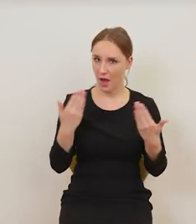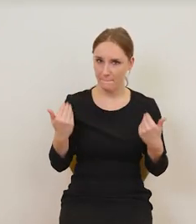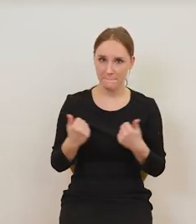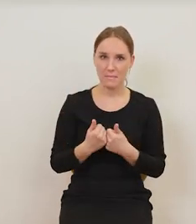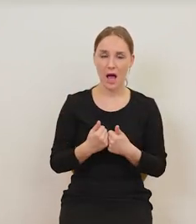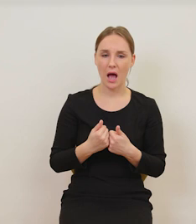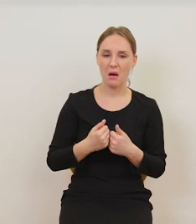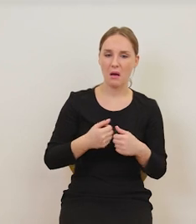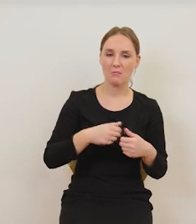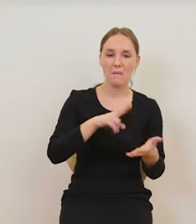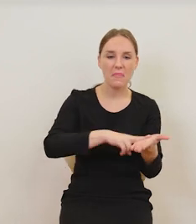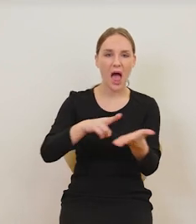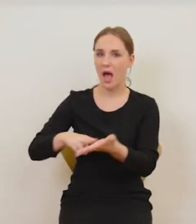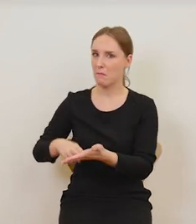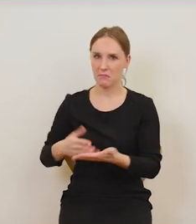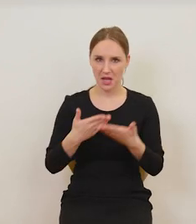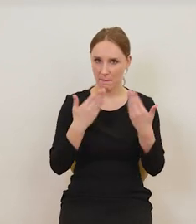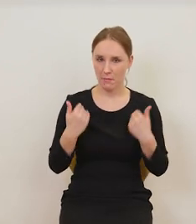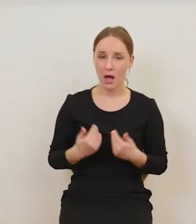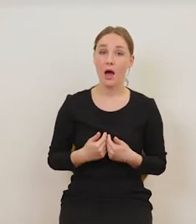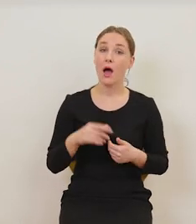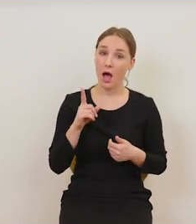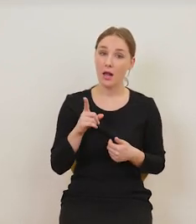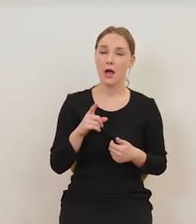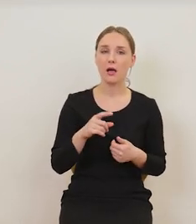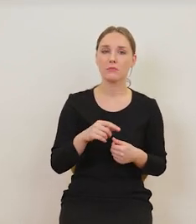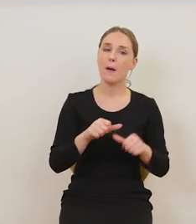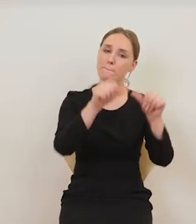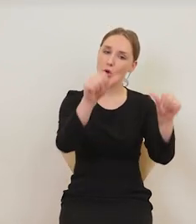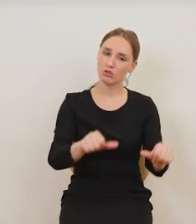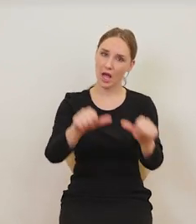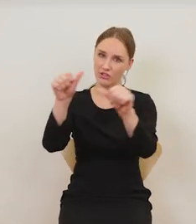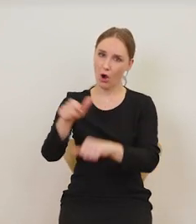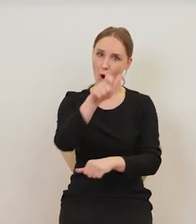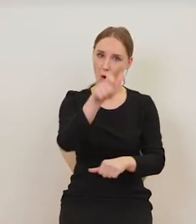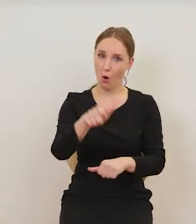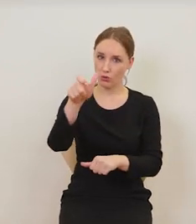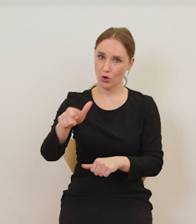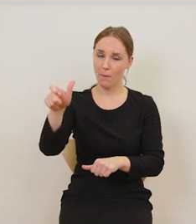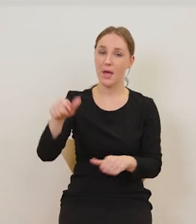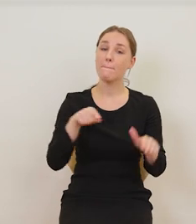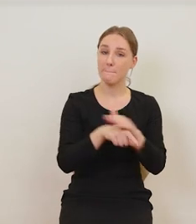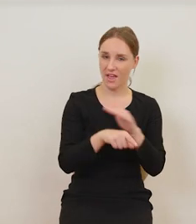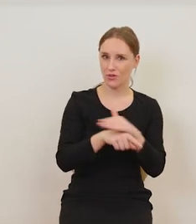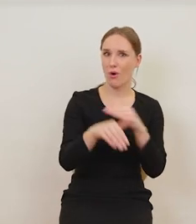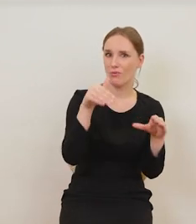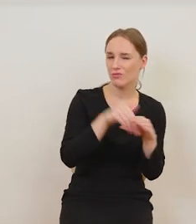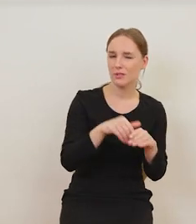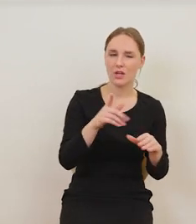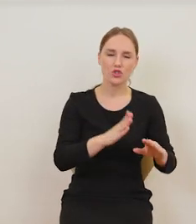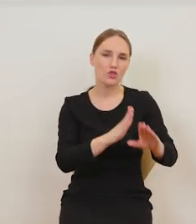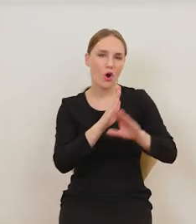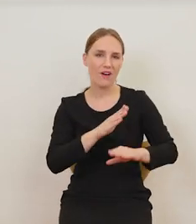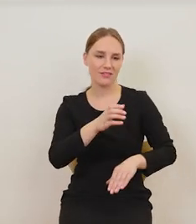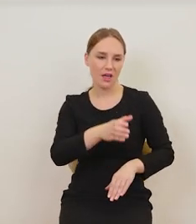jakichś po prostu plam kolorowych, tylko są postaci w tym metrze, gdzieś schowane